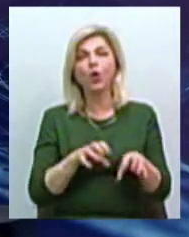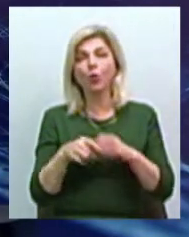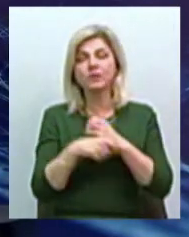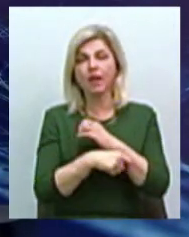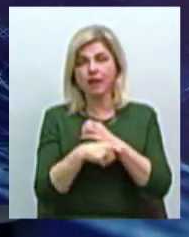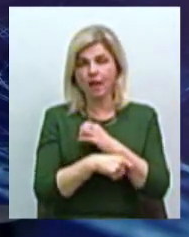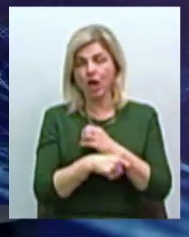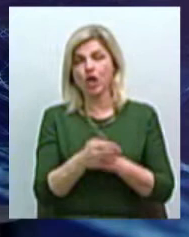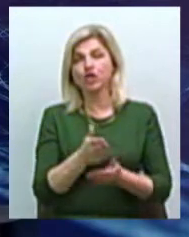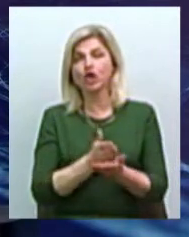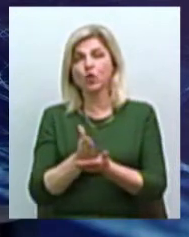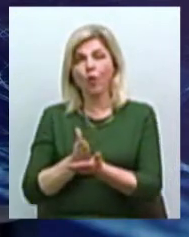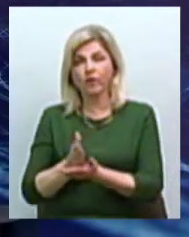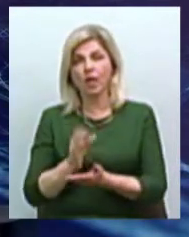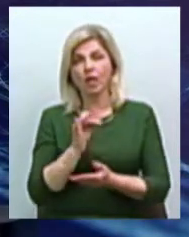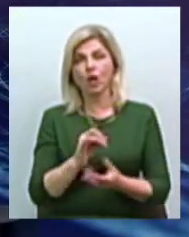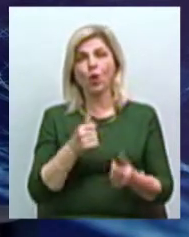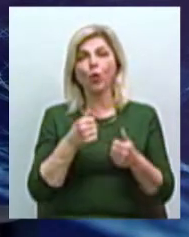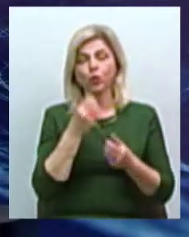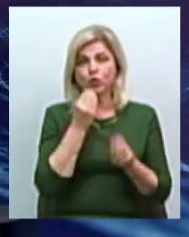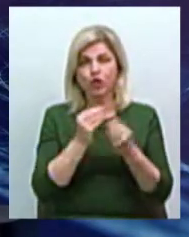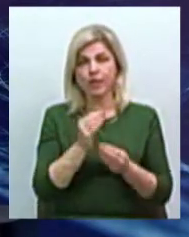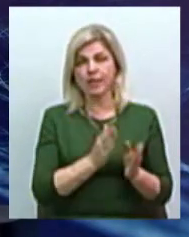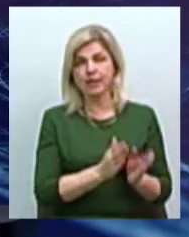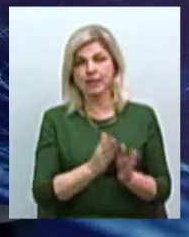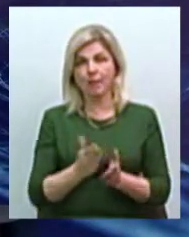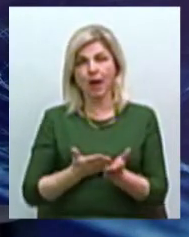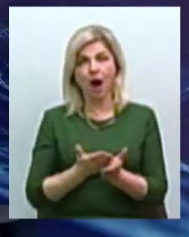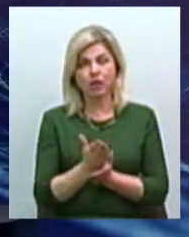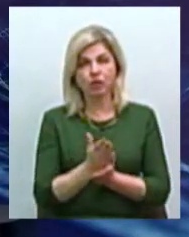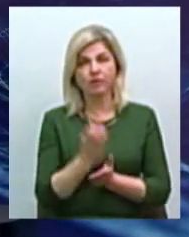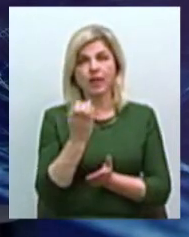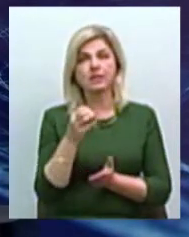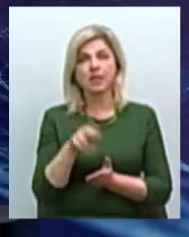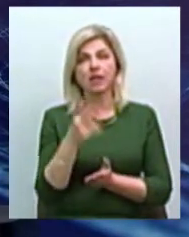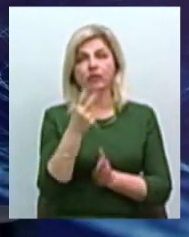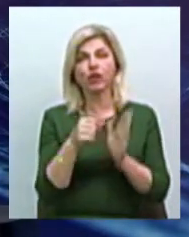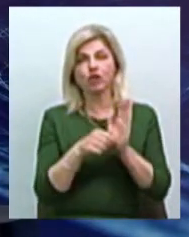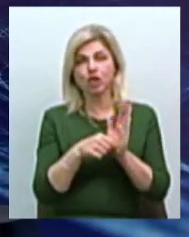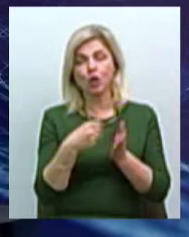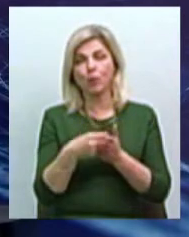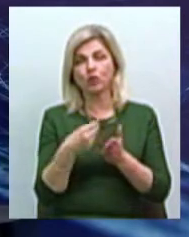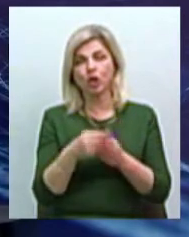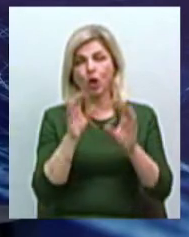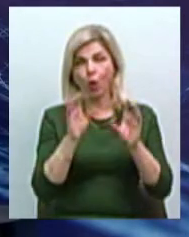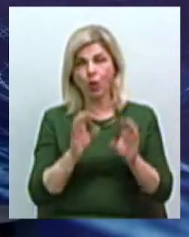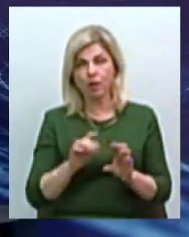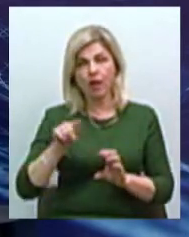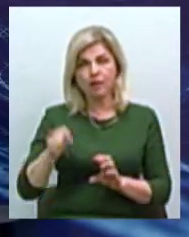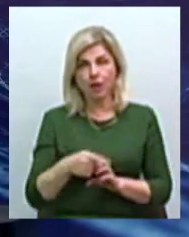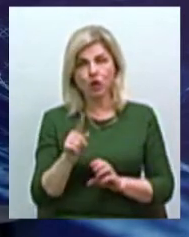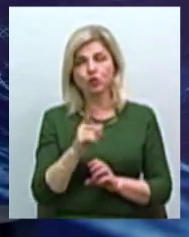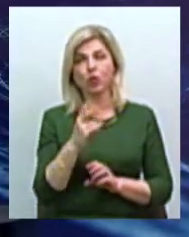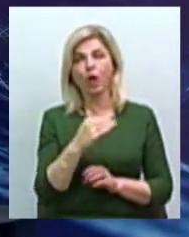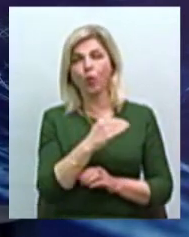налаження системи управління качеством. Це стаття 26 бюджетного кодексу требує, щоб на уровні місного